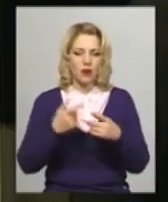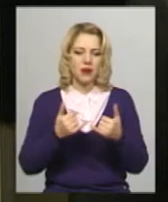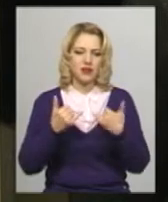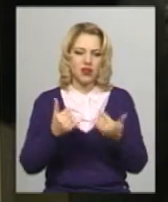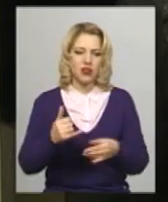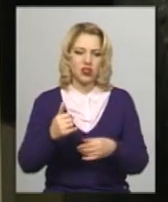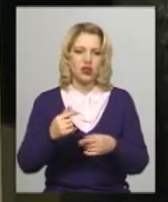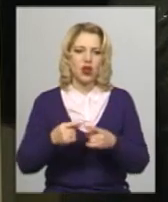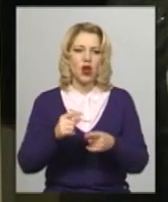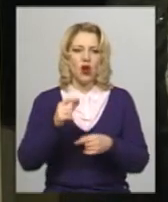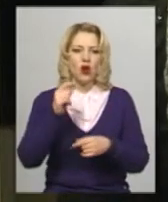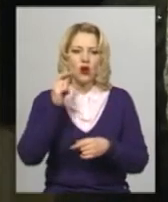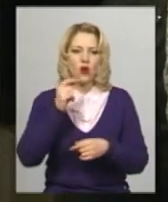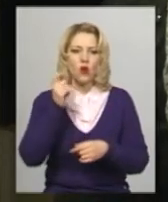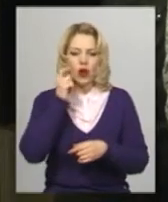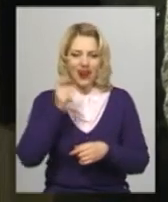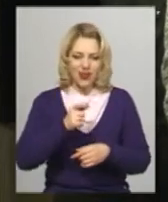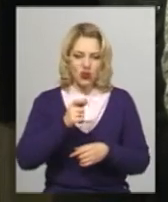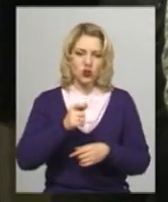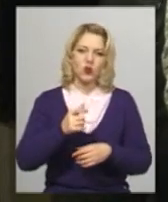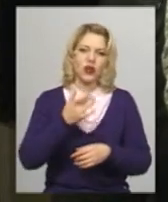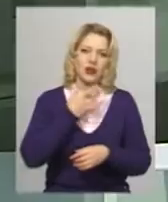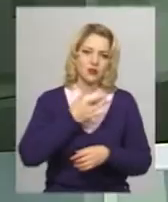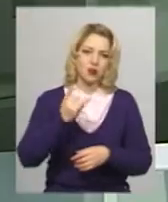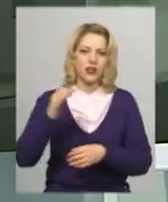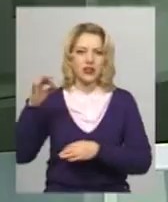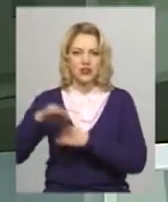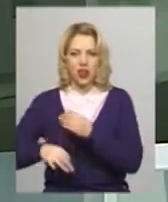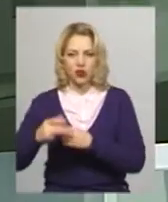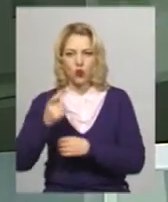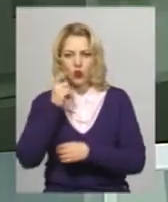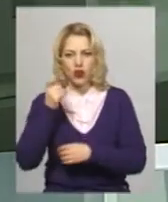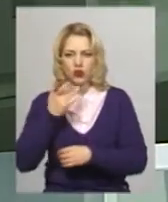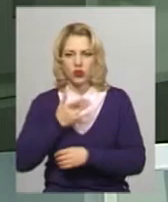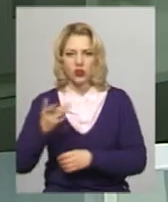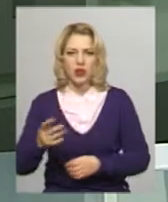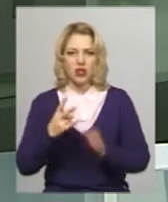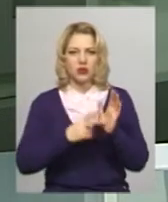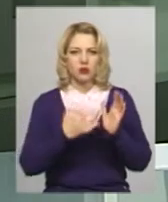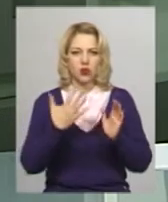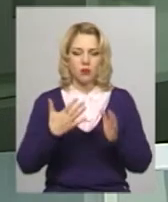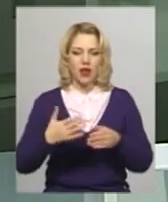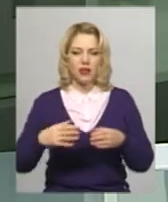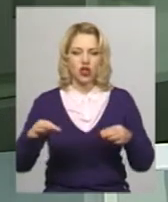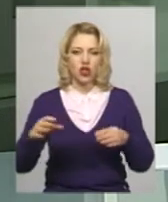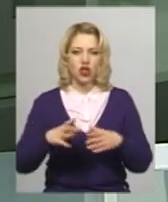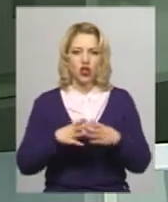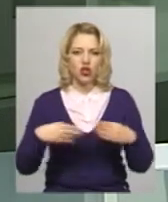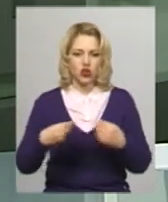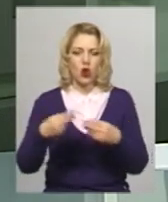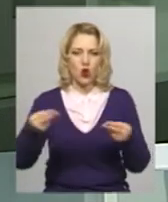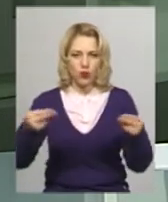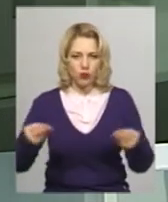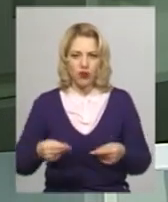Народної Республіки та Західноукраїнської Народної Республіки. 705 шлюбів в області зареєстровано за